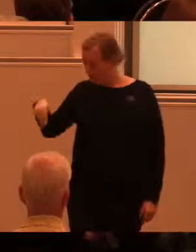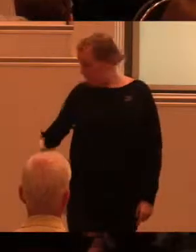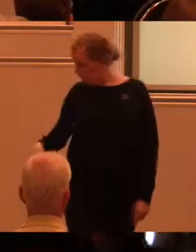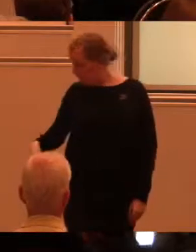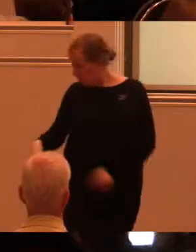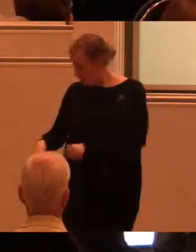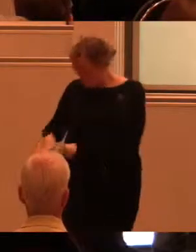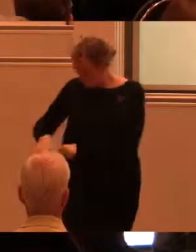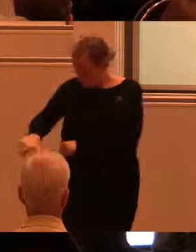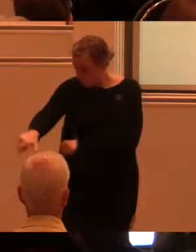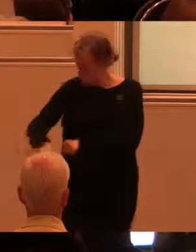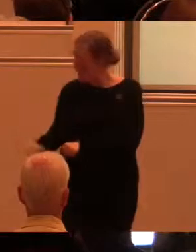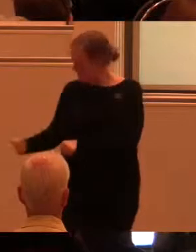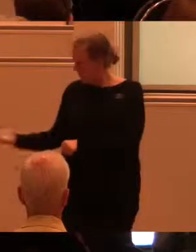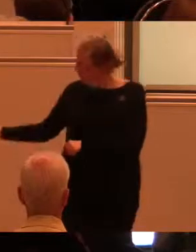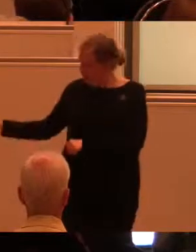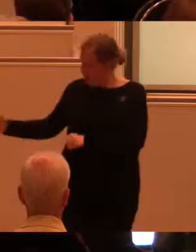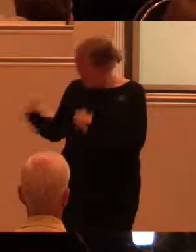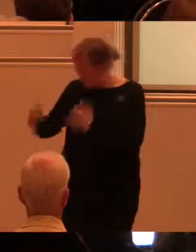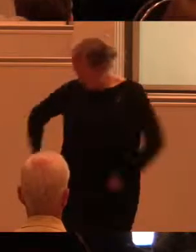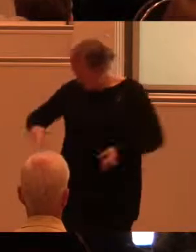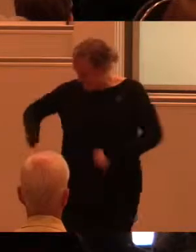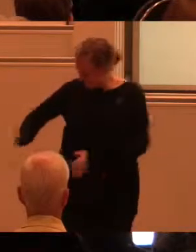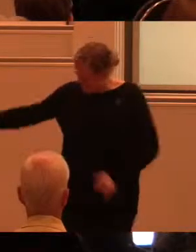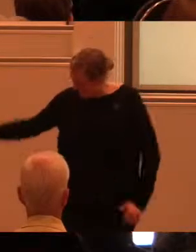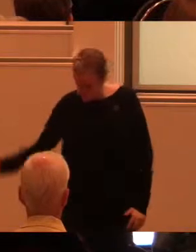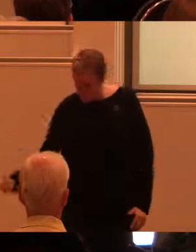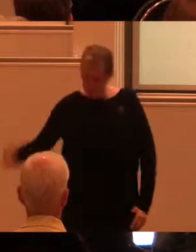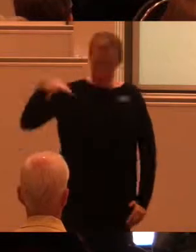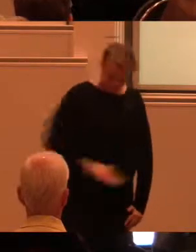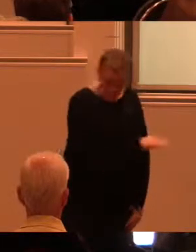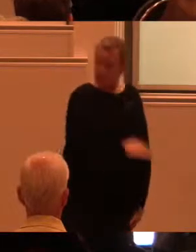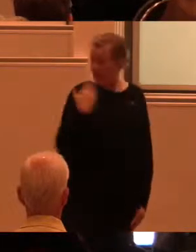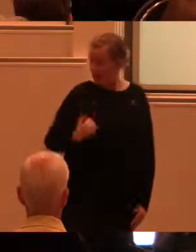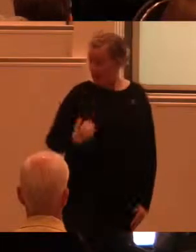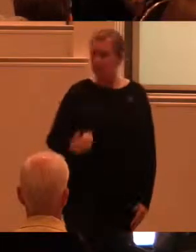du sats så kommer du igenom. Nej, det vill vi inte gärna ha.